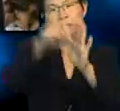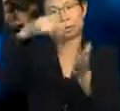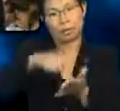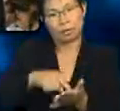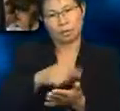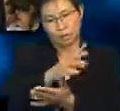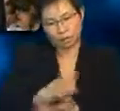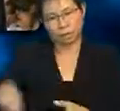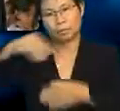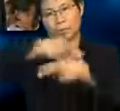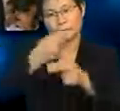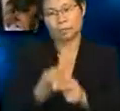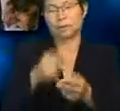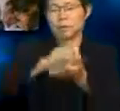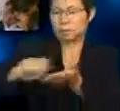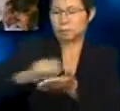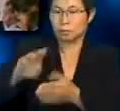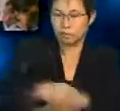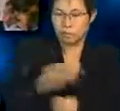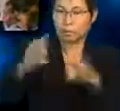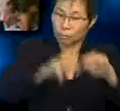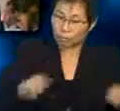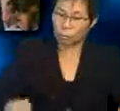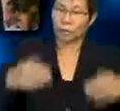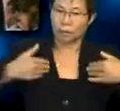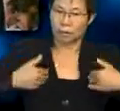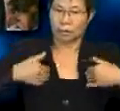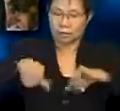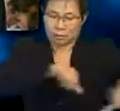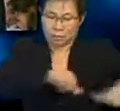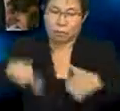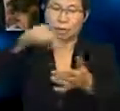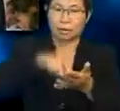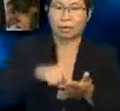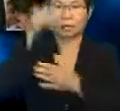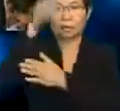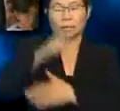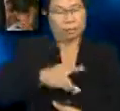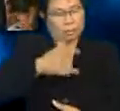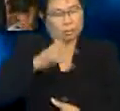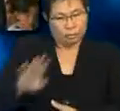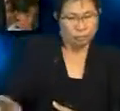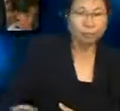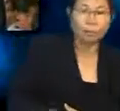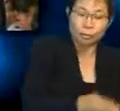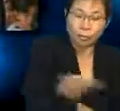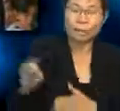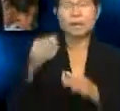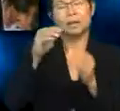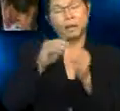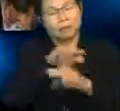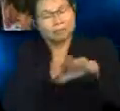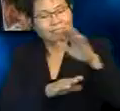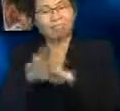dalam hasil karya mereka. Murid-murid yang mempunyai kecerdasan ini akan merasakan diri mereka lebih selesa